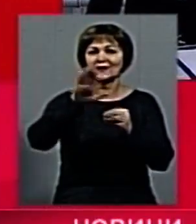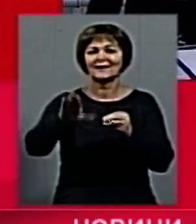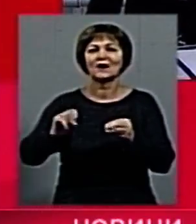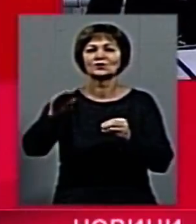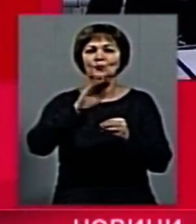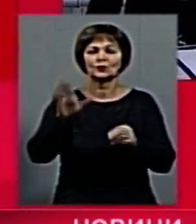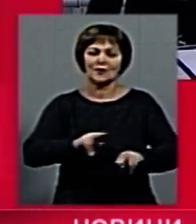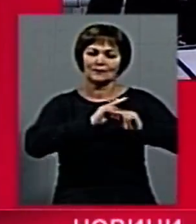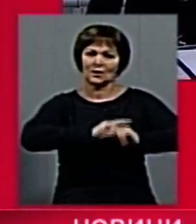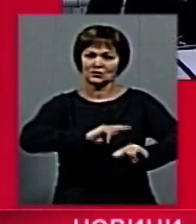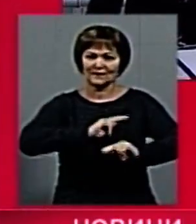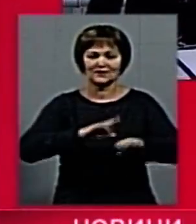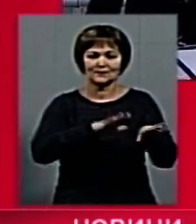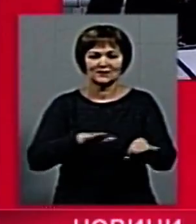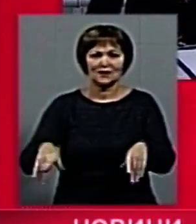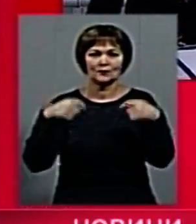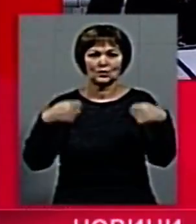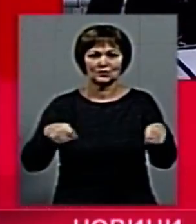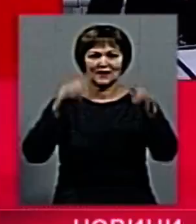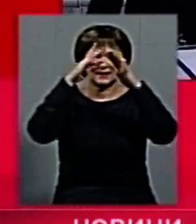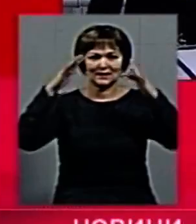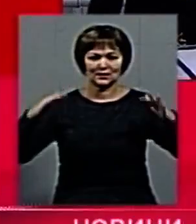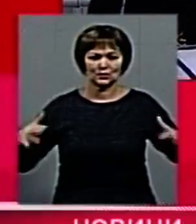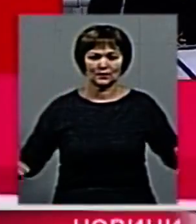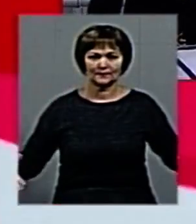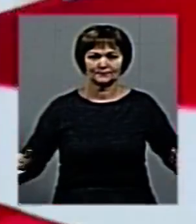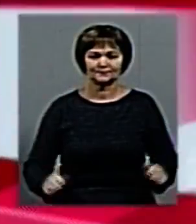Житомирщині працюватимуть пункти з продажу ялинок.